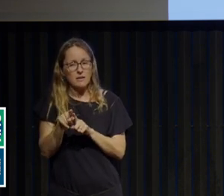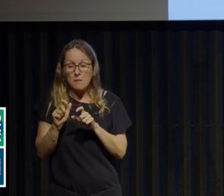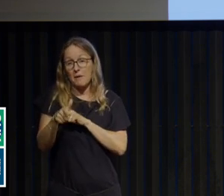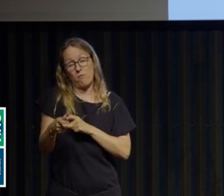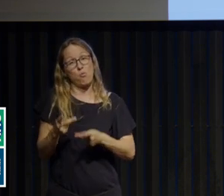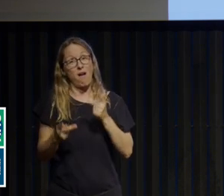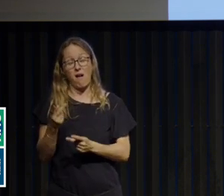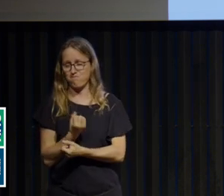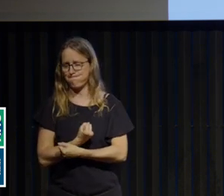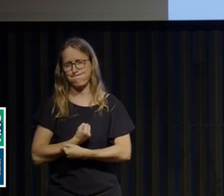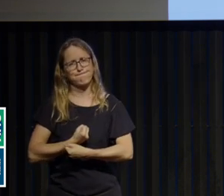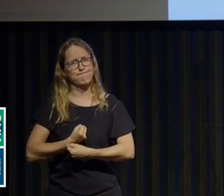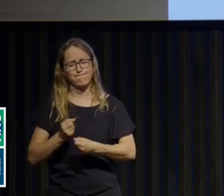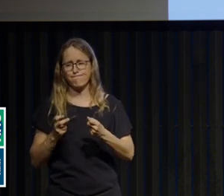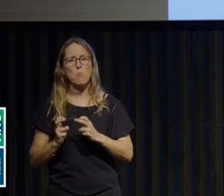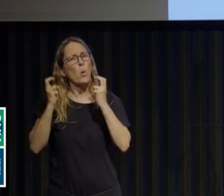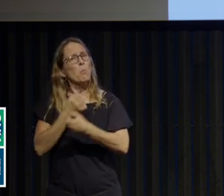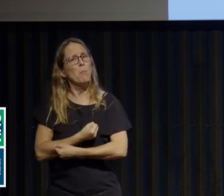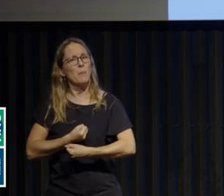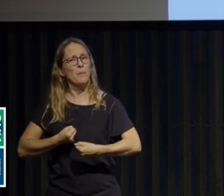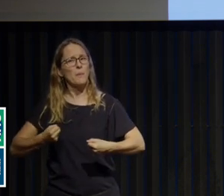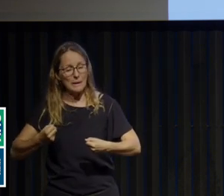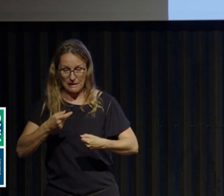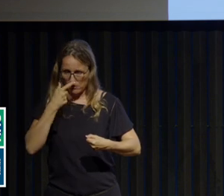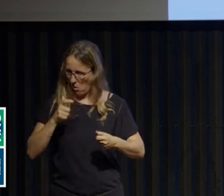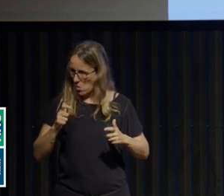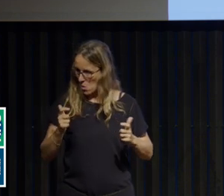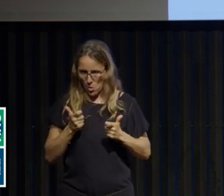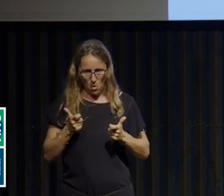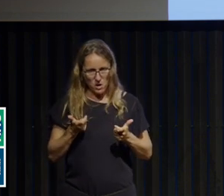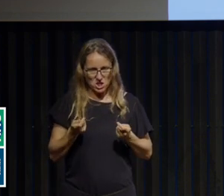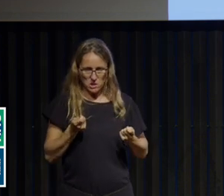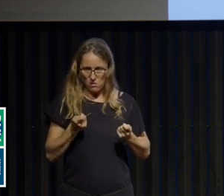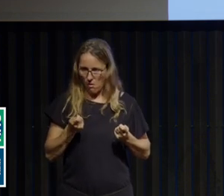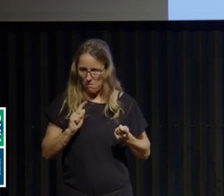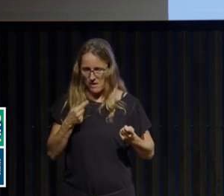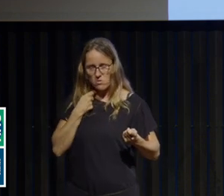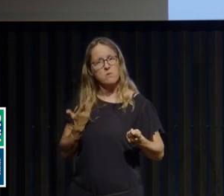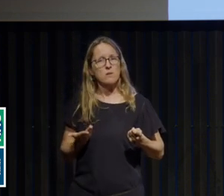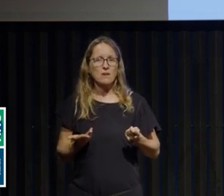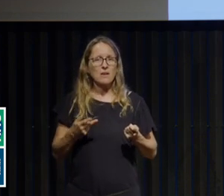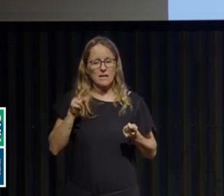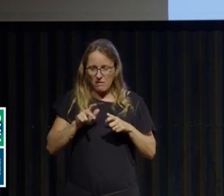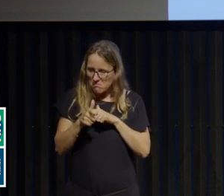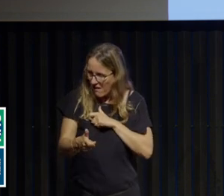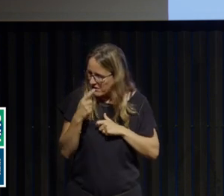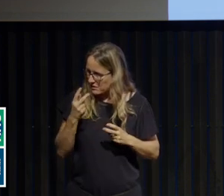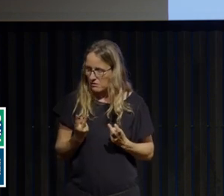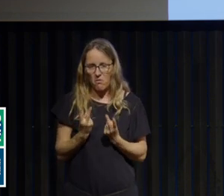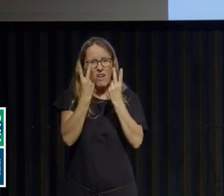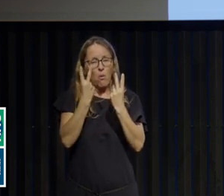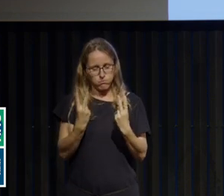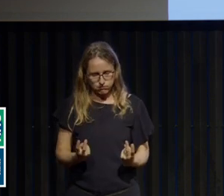surtout le sentiment d'avoir perdu le contrôle et tout ce que ça suscite à la fois de mésestime, de